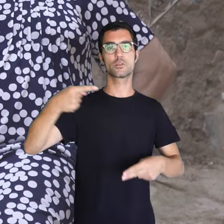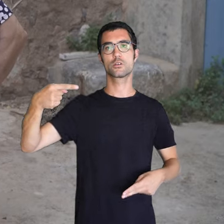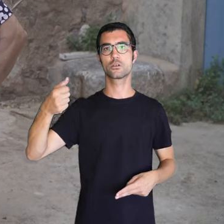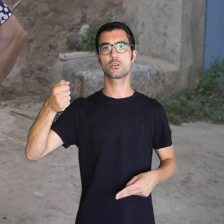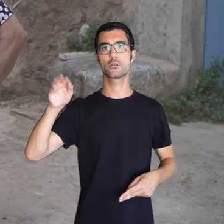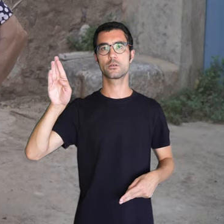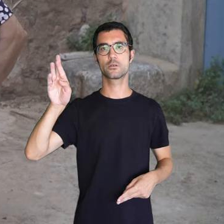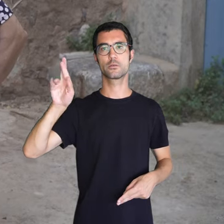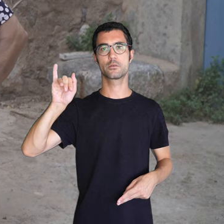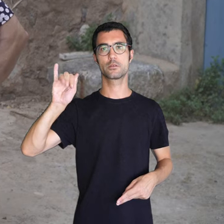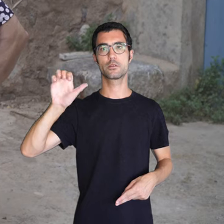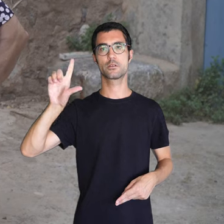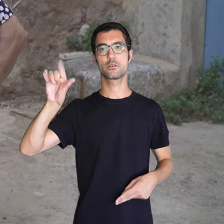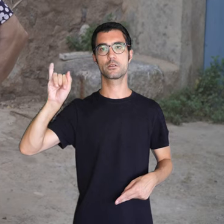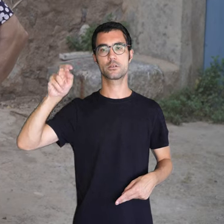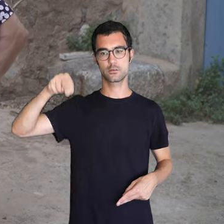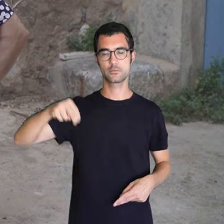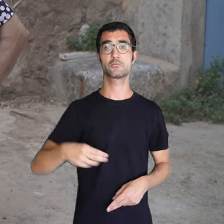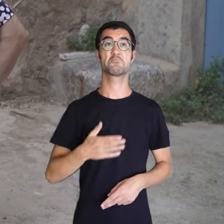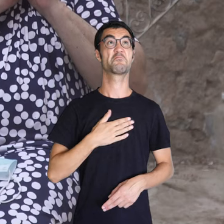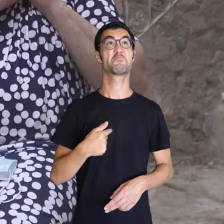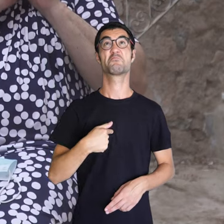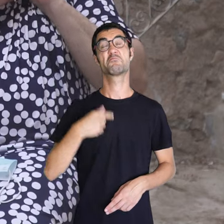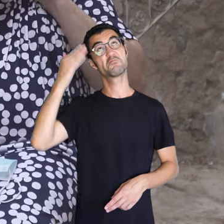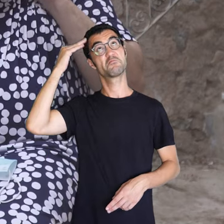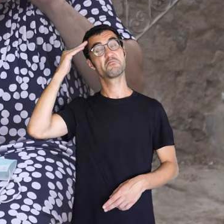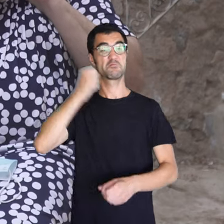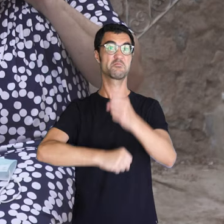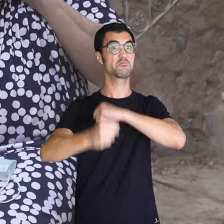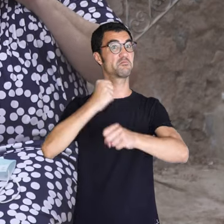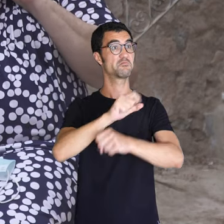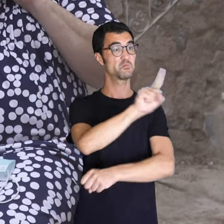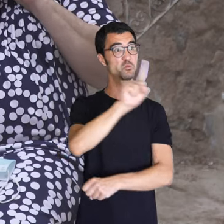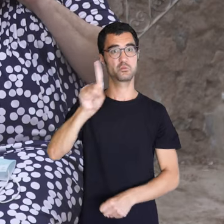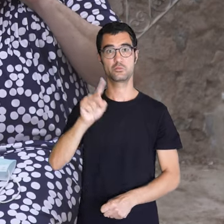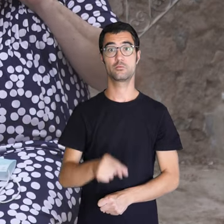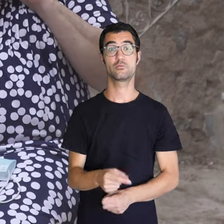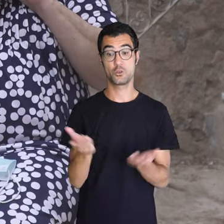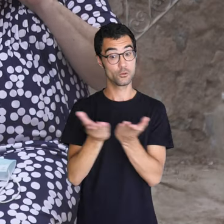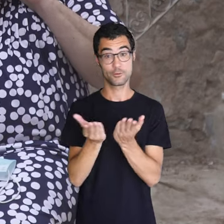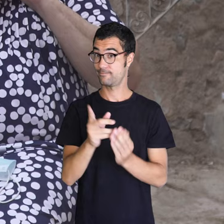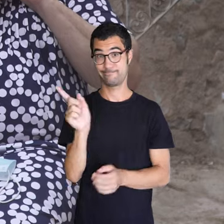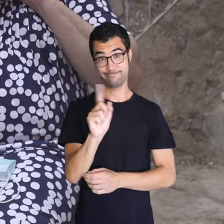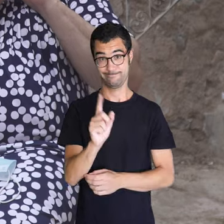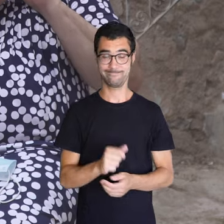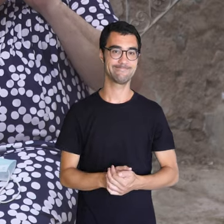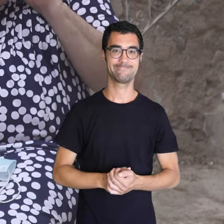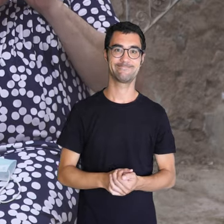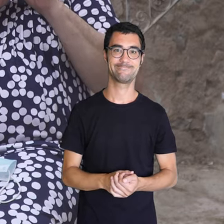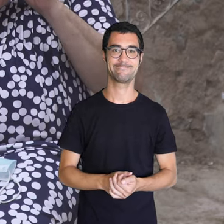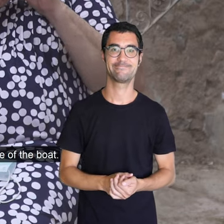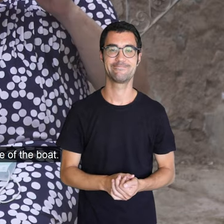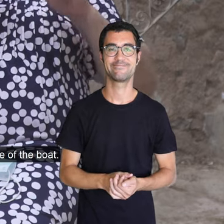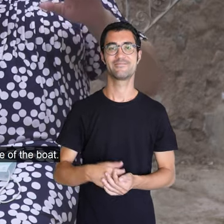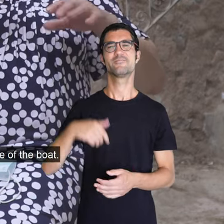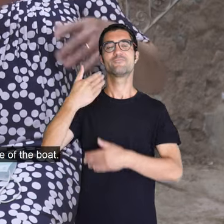excursions. La pintura tenia uns anys, deu a uns anys. Antes d'anar a escola, m I després, d